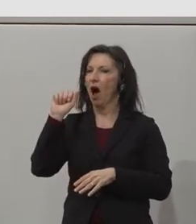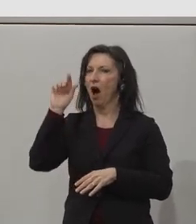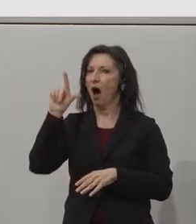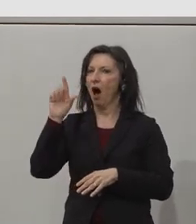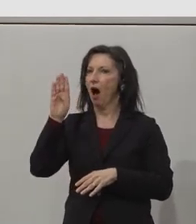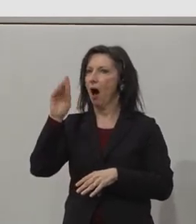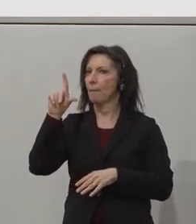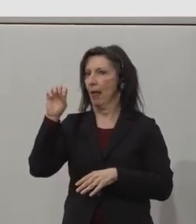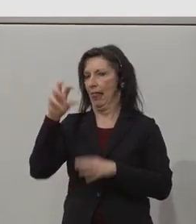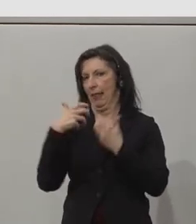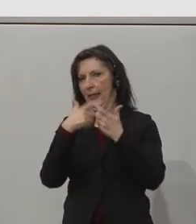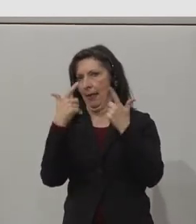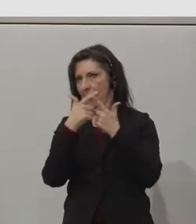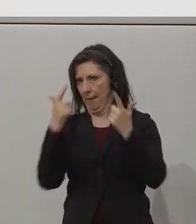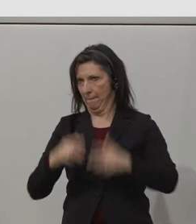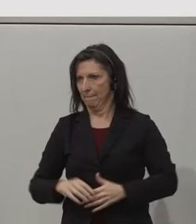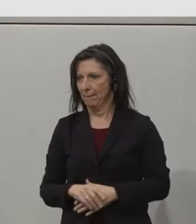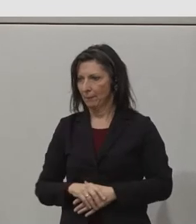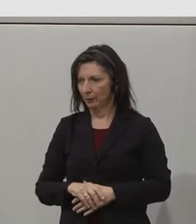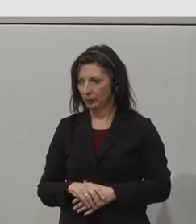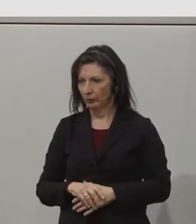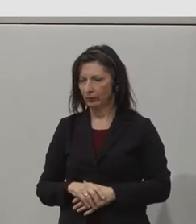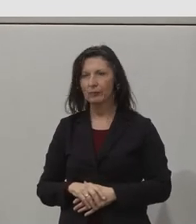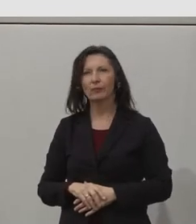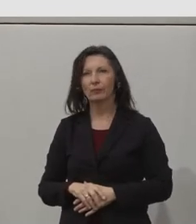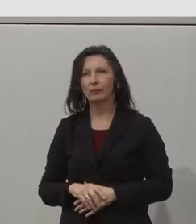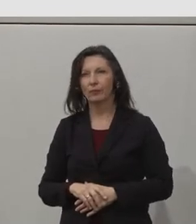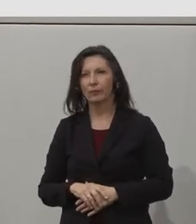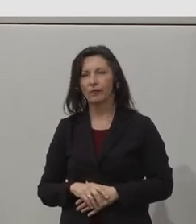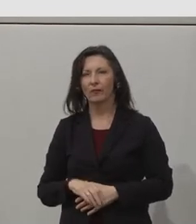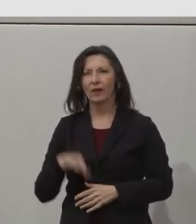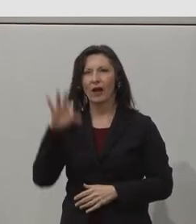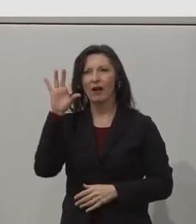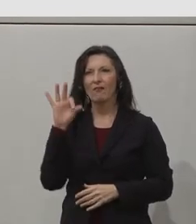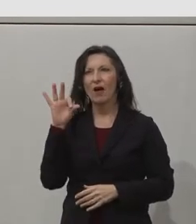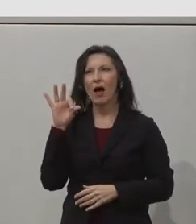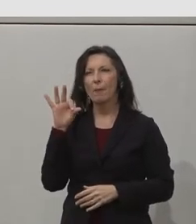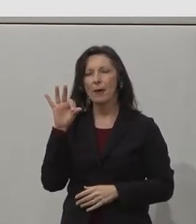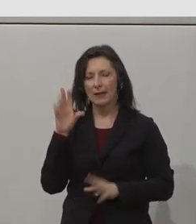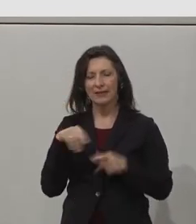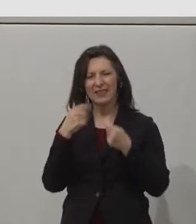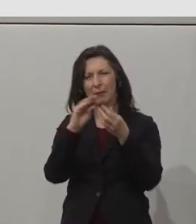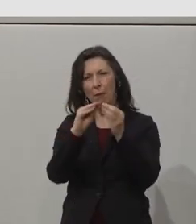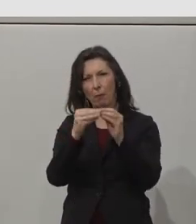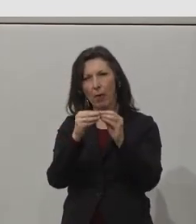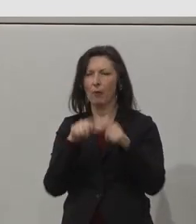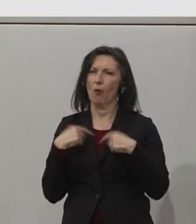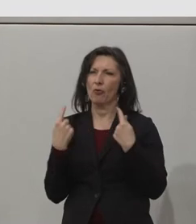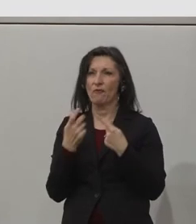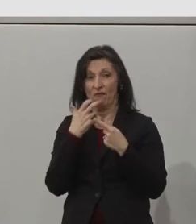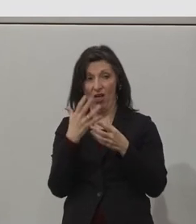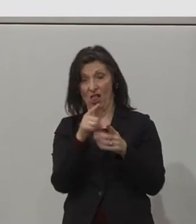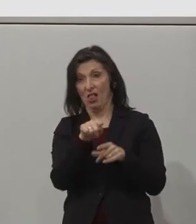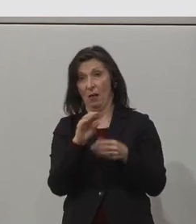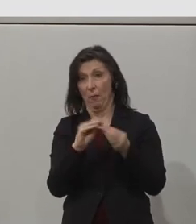The problem that Fable endeavors to address is the overwhelming digital divide between those who are